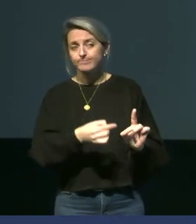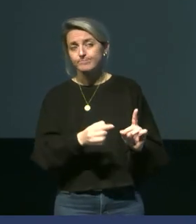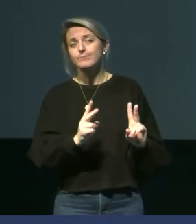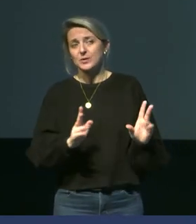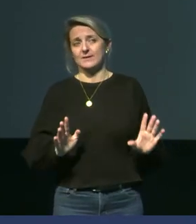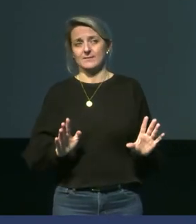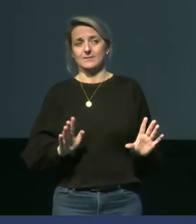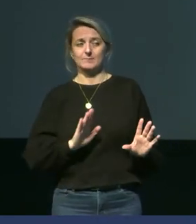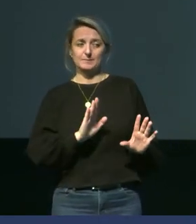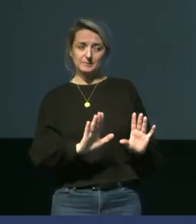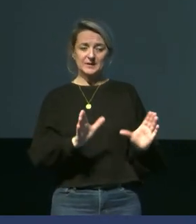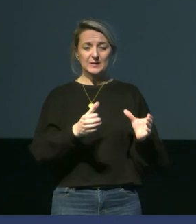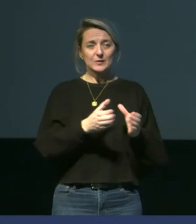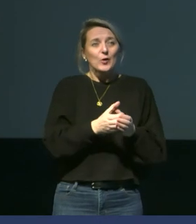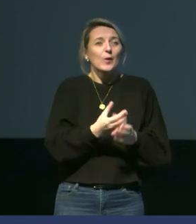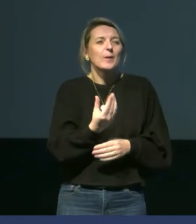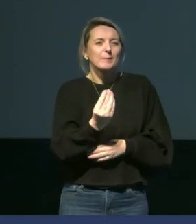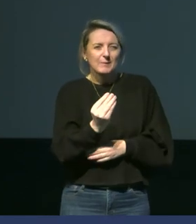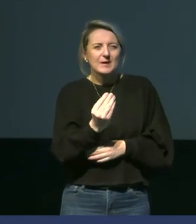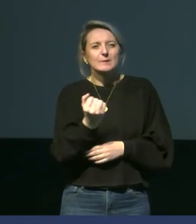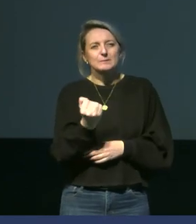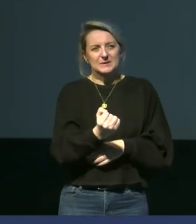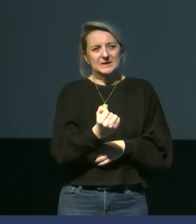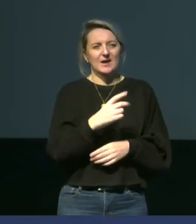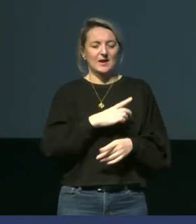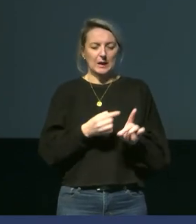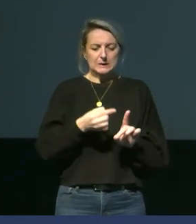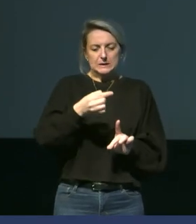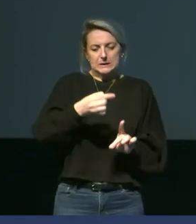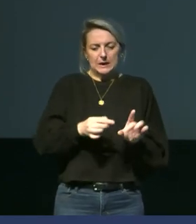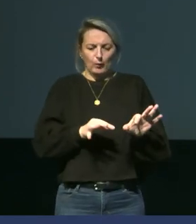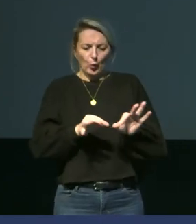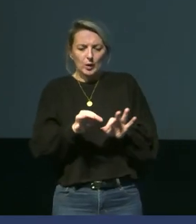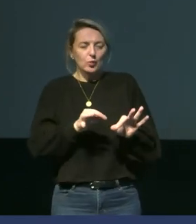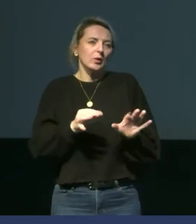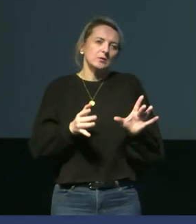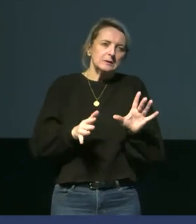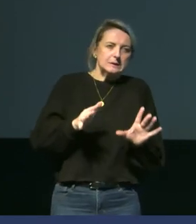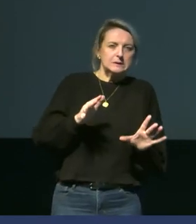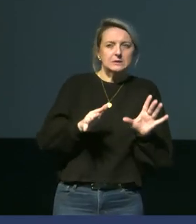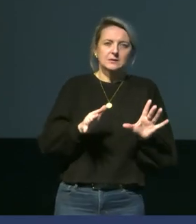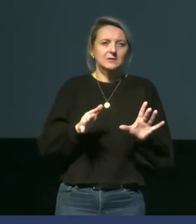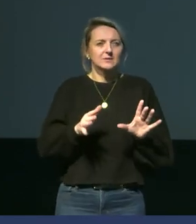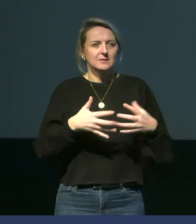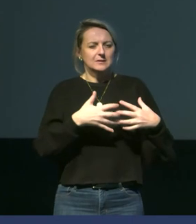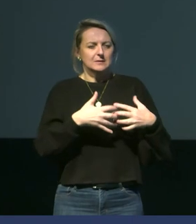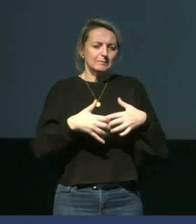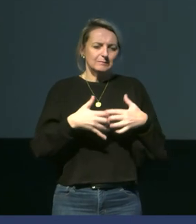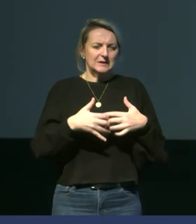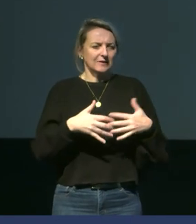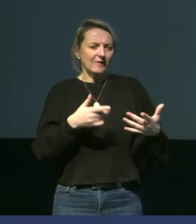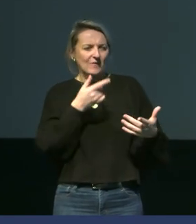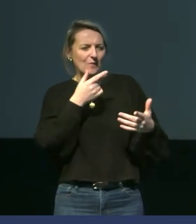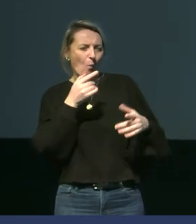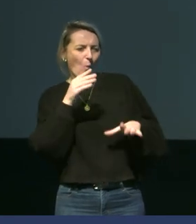particulièrement chez des individus immatures qui ont déjà une thermorégulation moins bien rodée que les adultes et qui donc